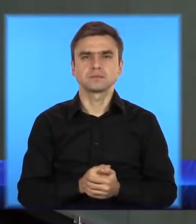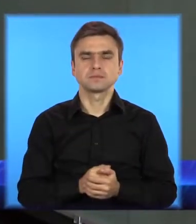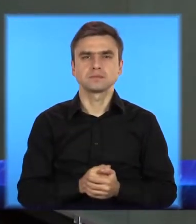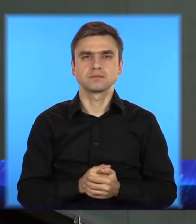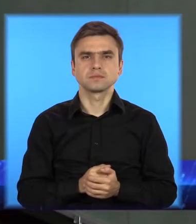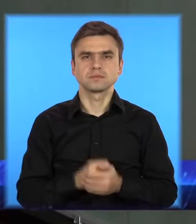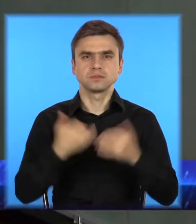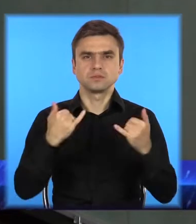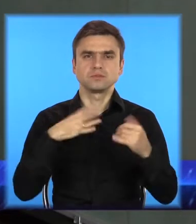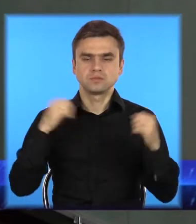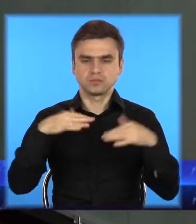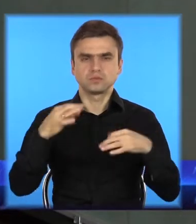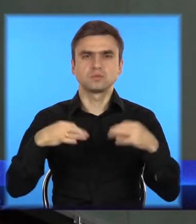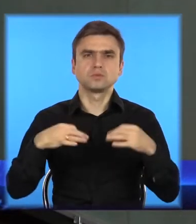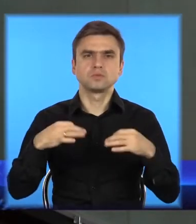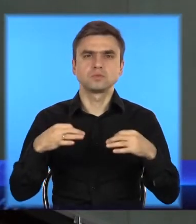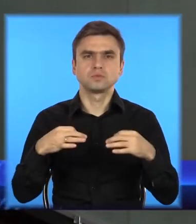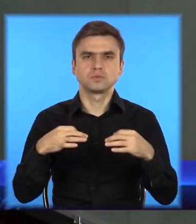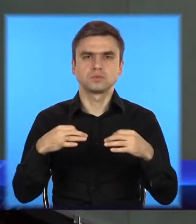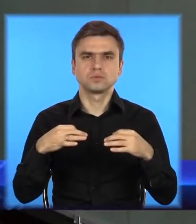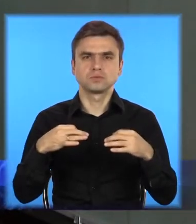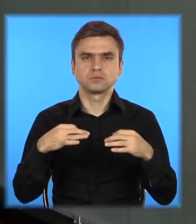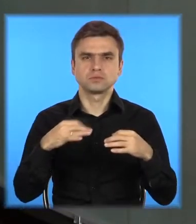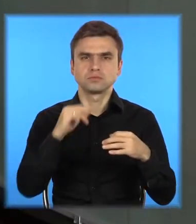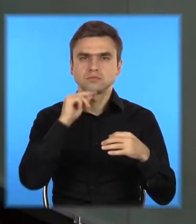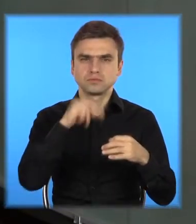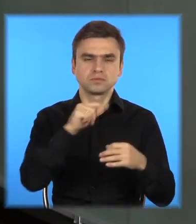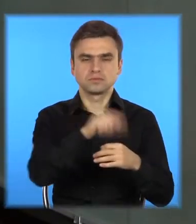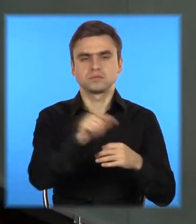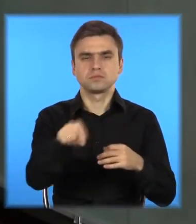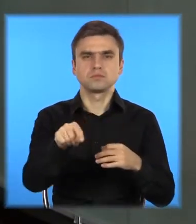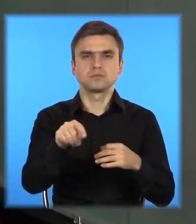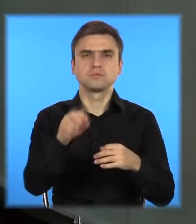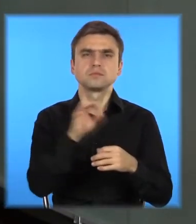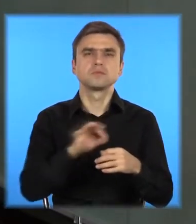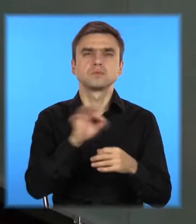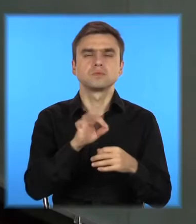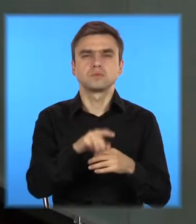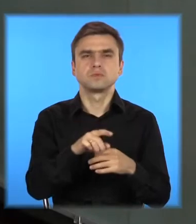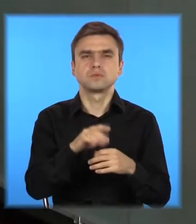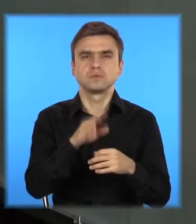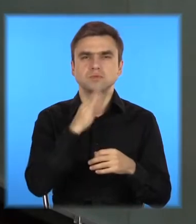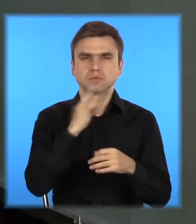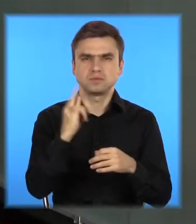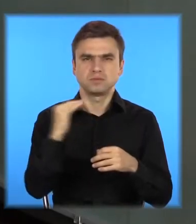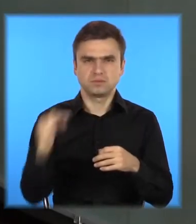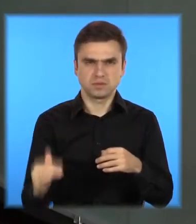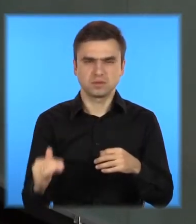за обвинувальним актом відносно батьків малолітньої,